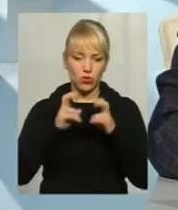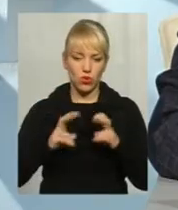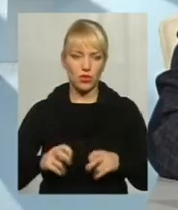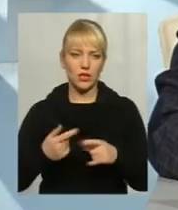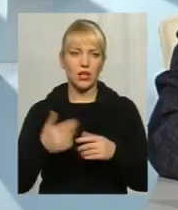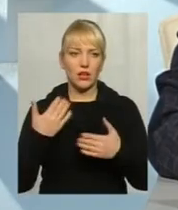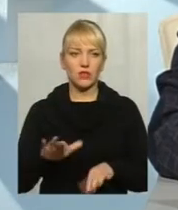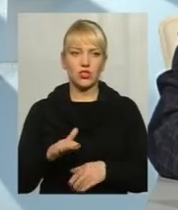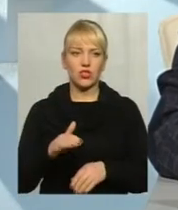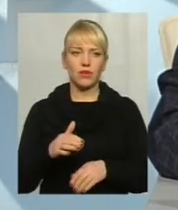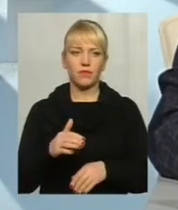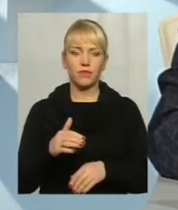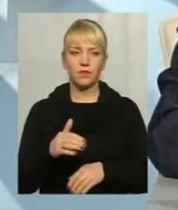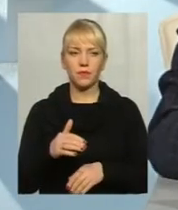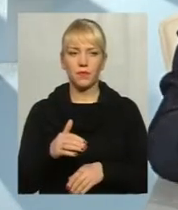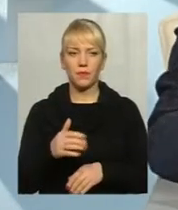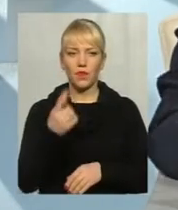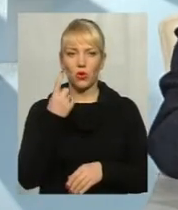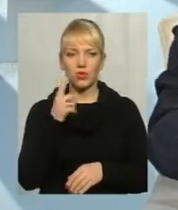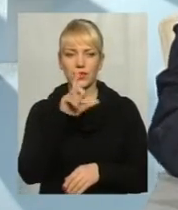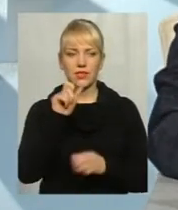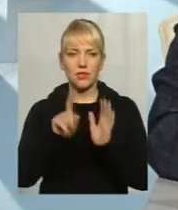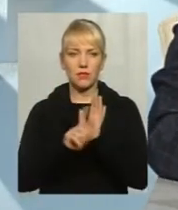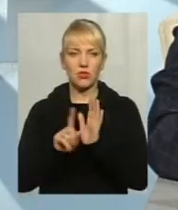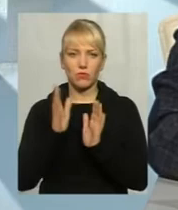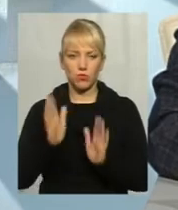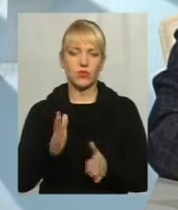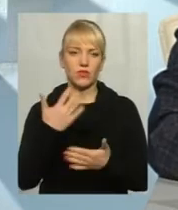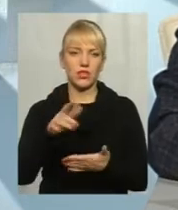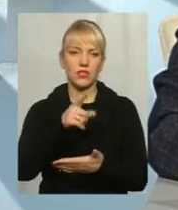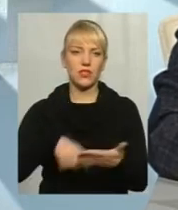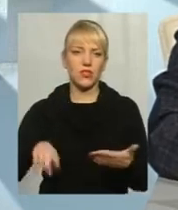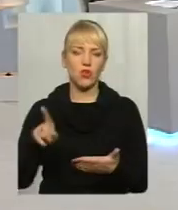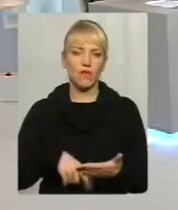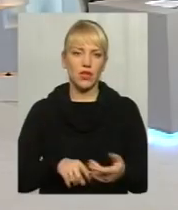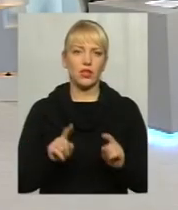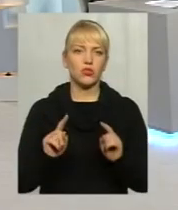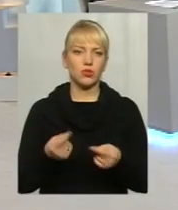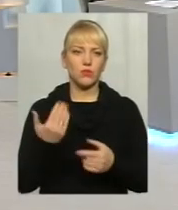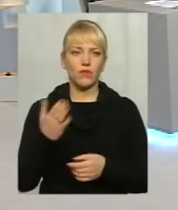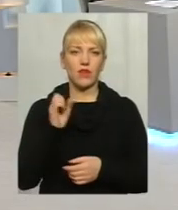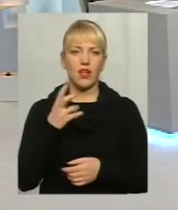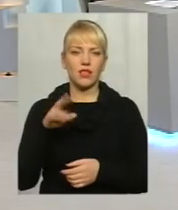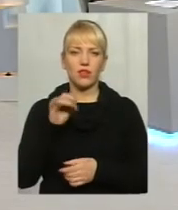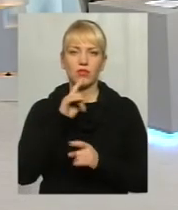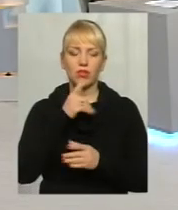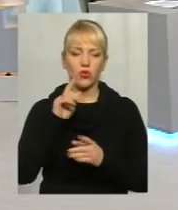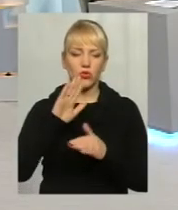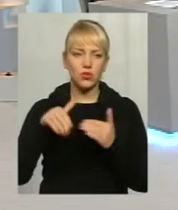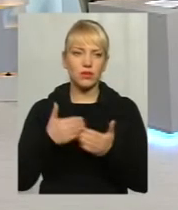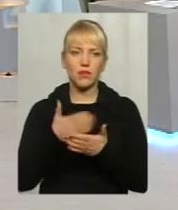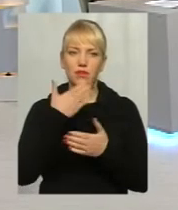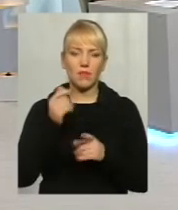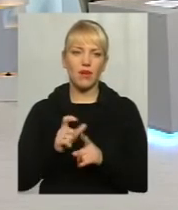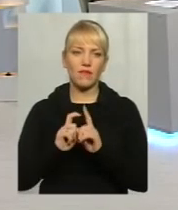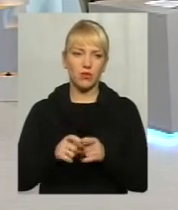маршрутів вже буде скасовано. Чому, пан Андрій, до сих пір немає відповіді на запит? Я тільки